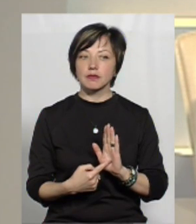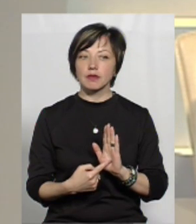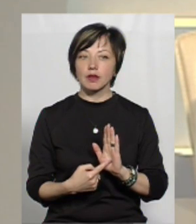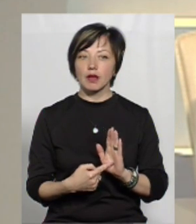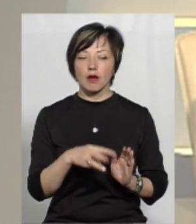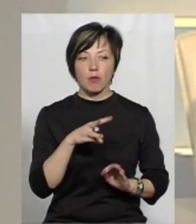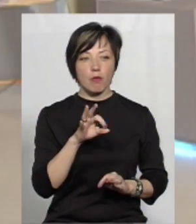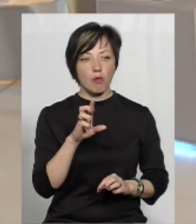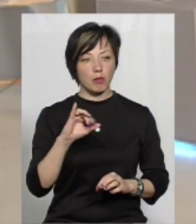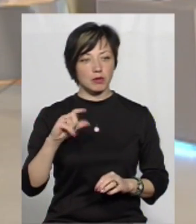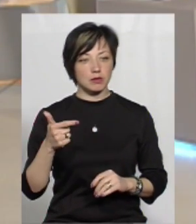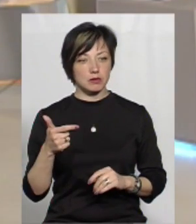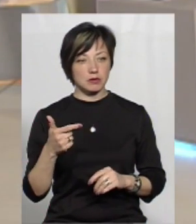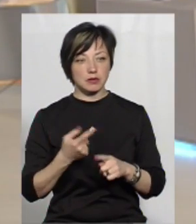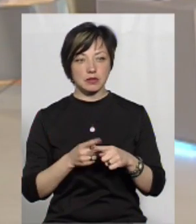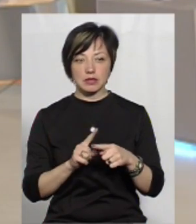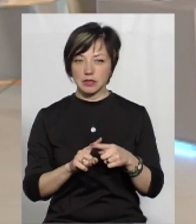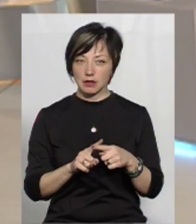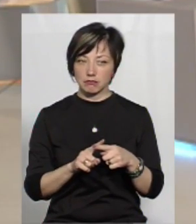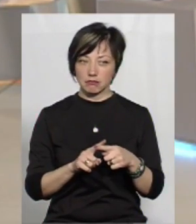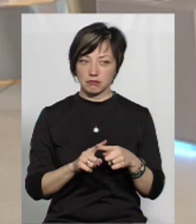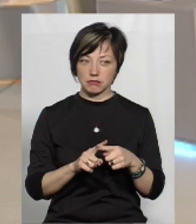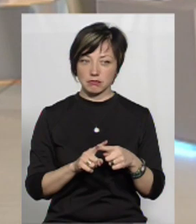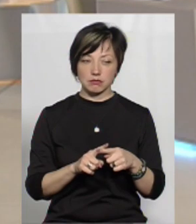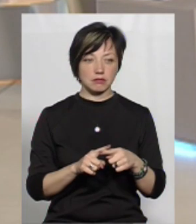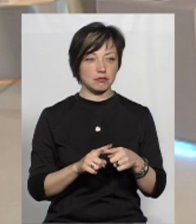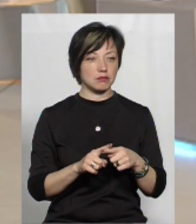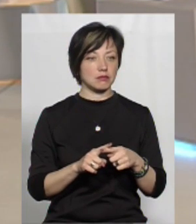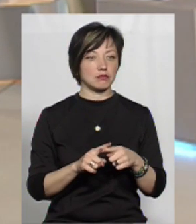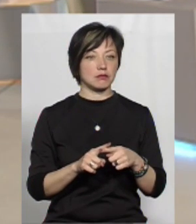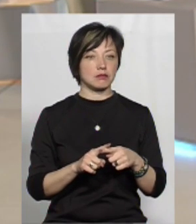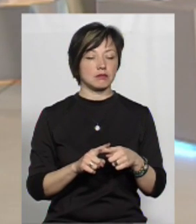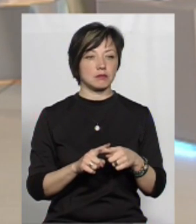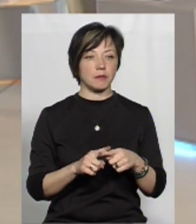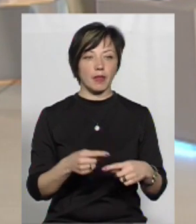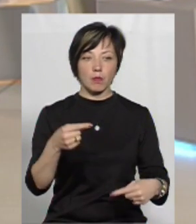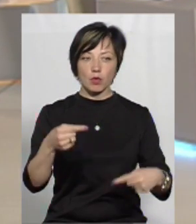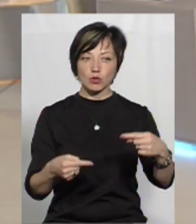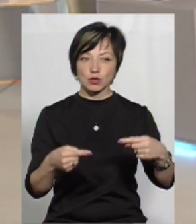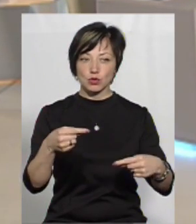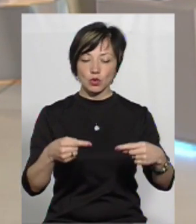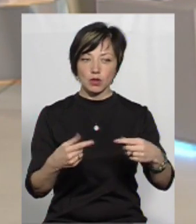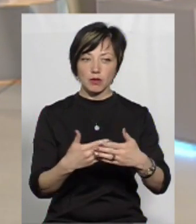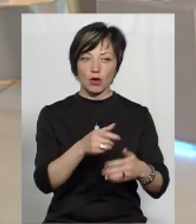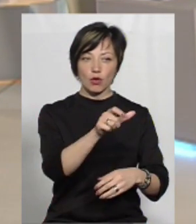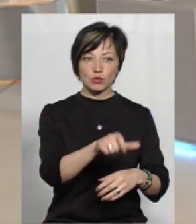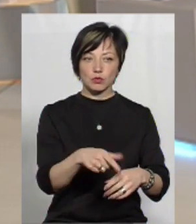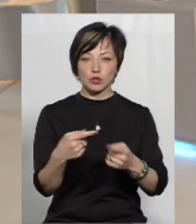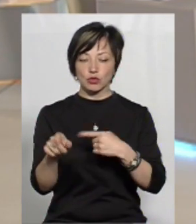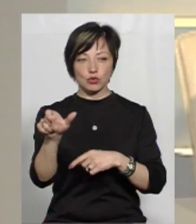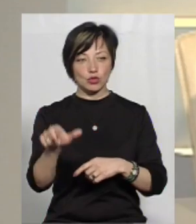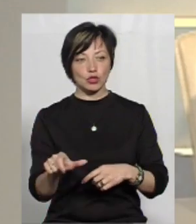ну, скажімо, мобінг – це протистояння особистості з іншою